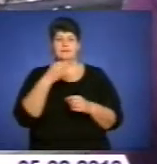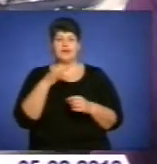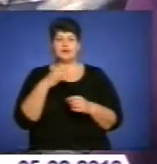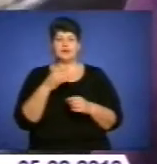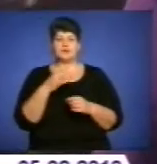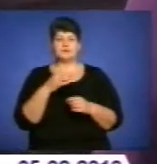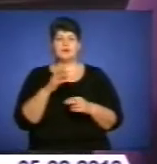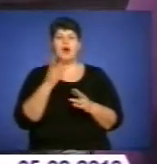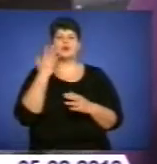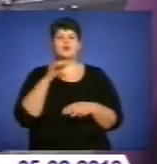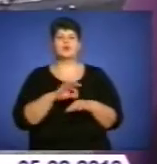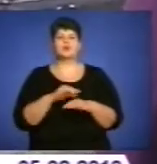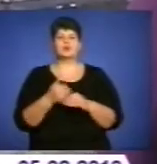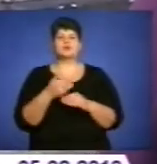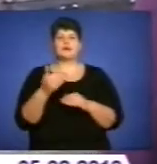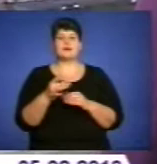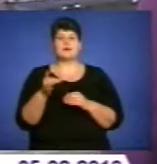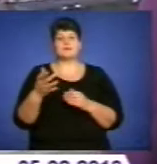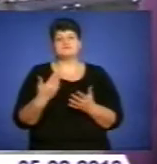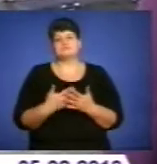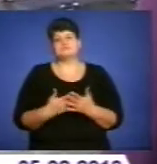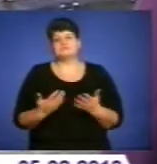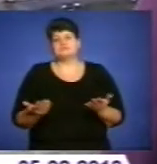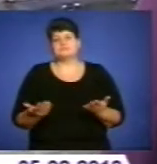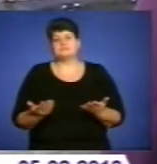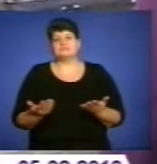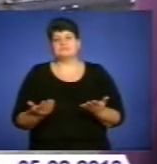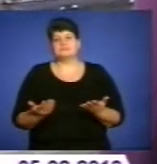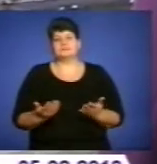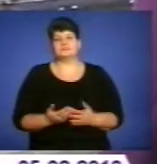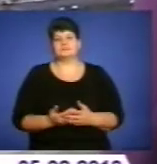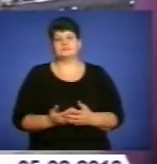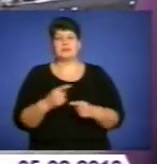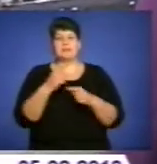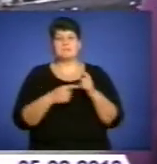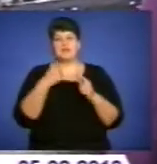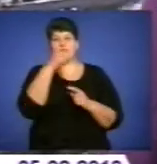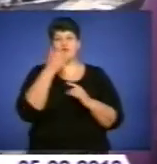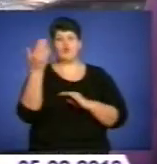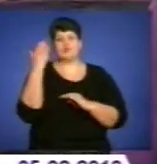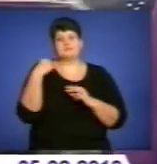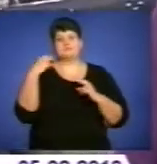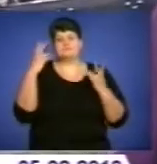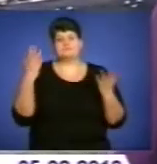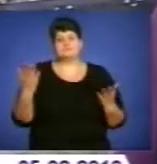хворіли? Ну, десь, певно. Пів року назад, я знаю.